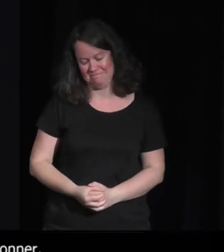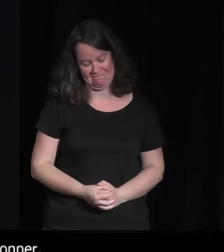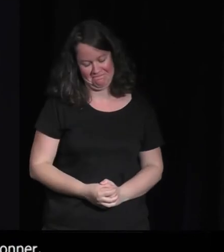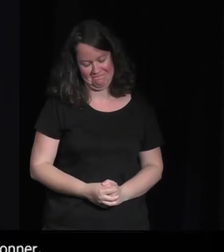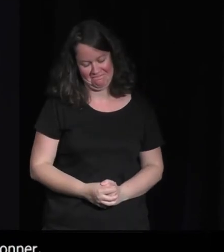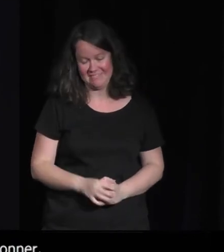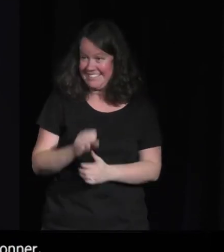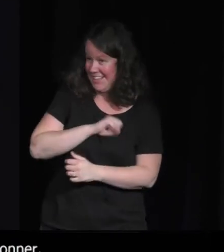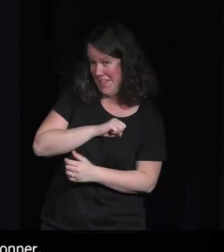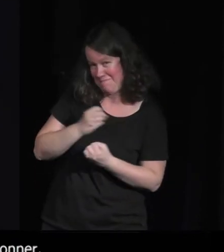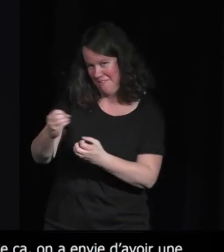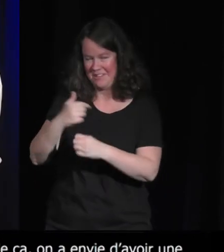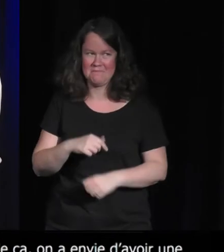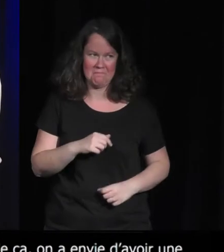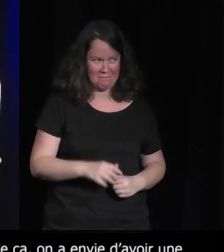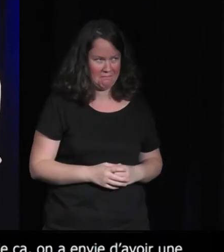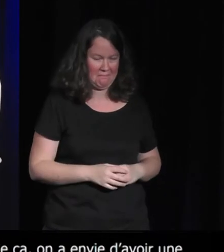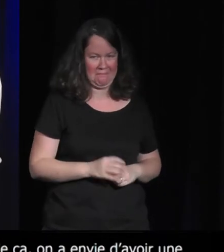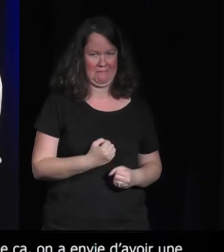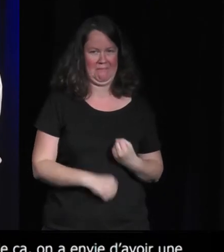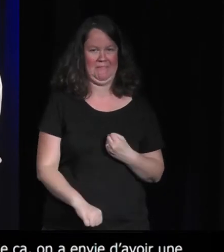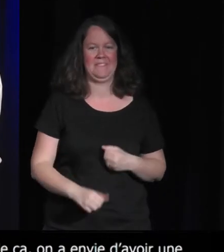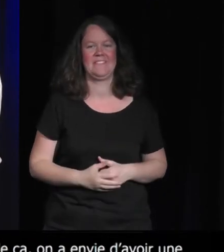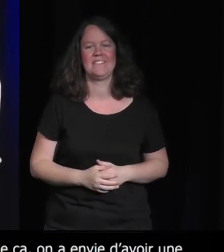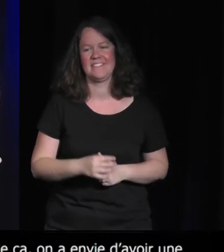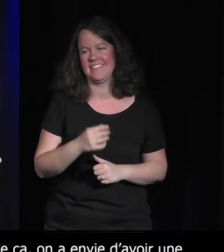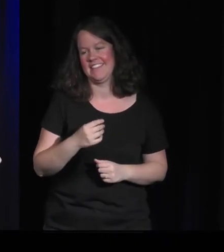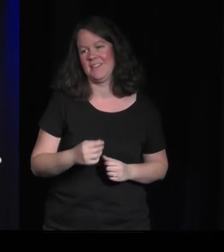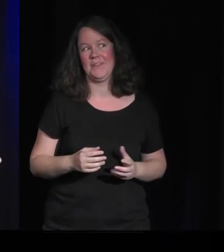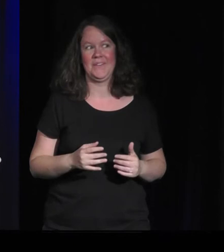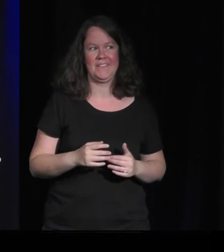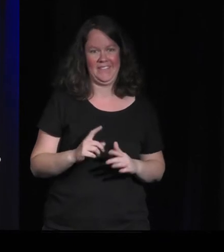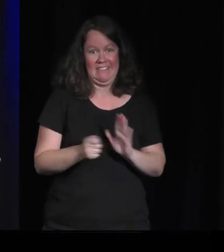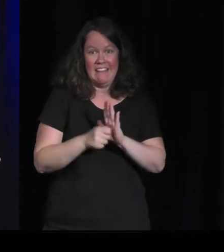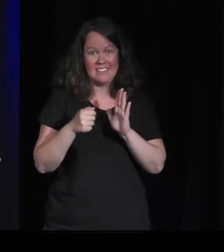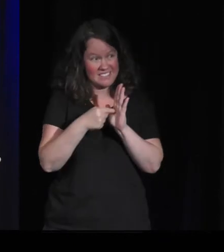Désolé. Oui, c'est une date de sortie. Aïe, aïe, aïe, mort.